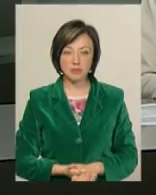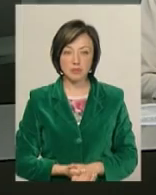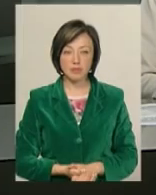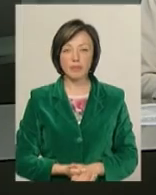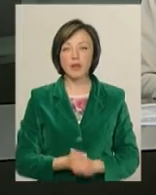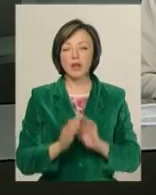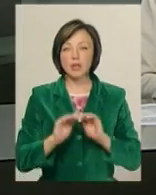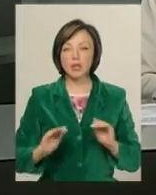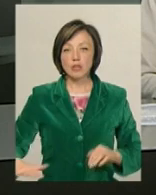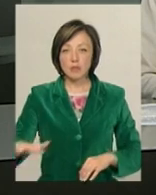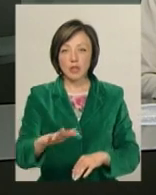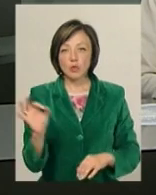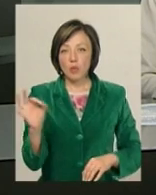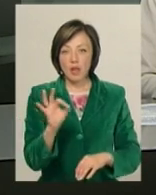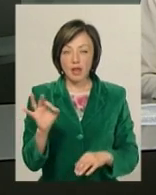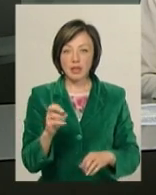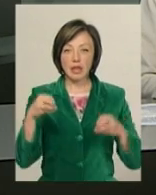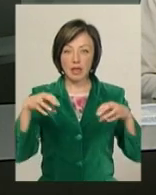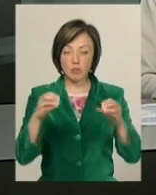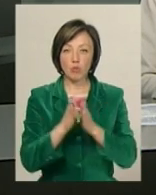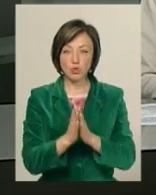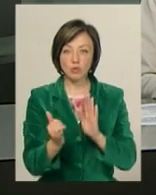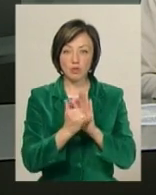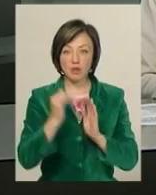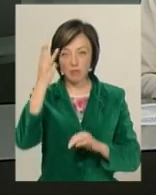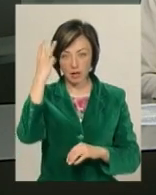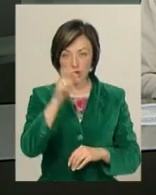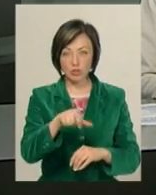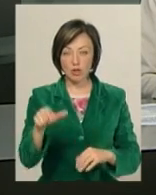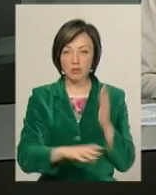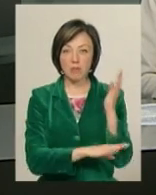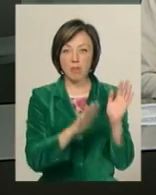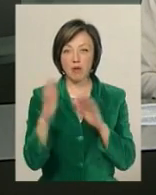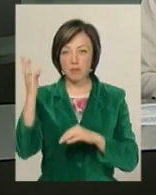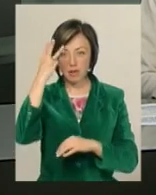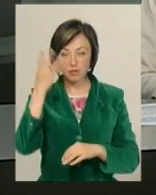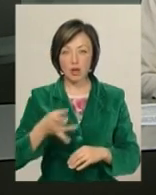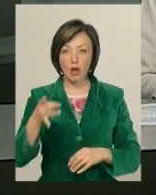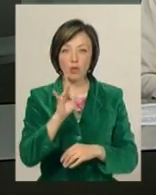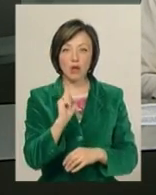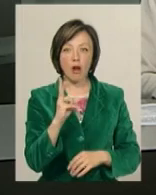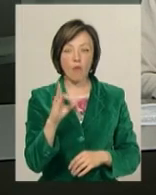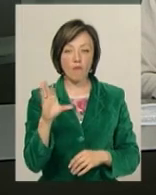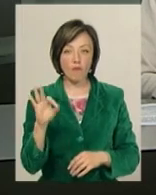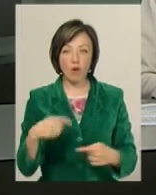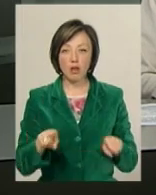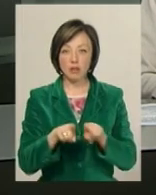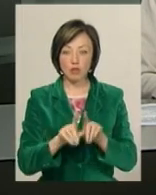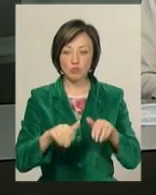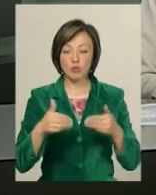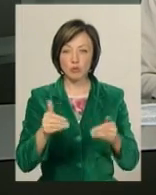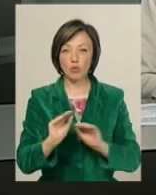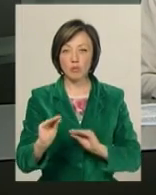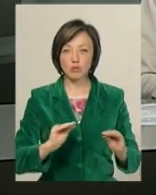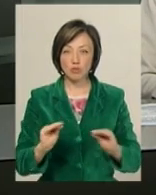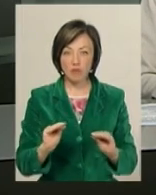Дитячий майданчик, туалети та ліхтарі просять встановити хмельничани у парку, що у Хмельницькому мікрорайоні Ракове. А також пропонують